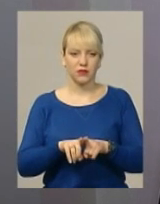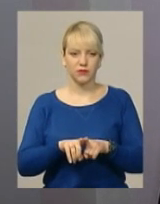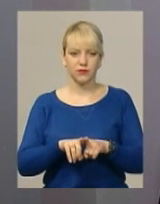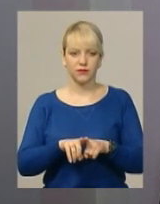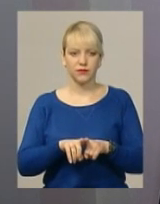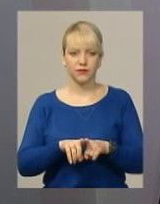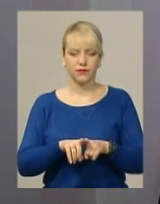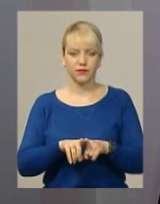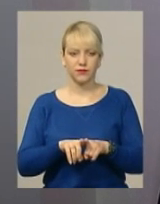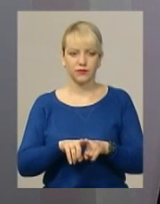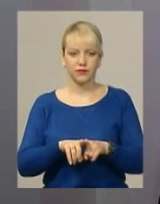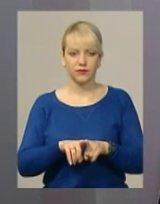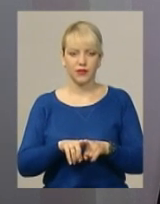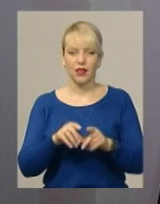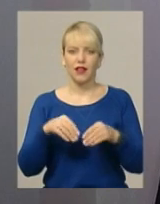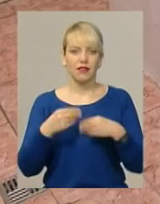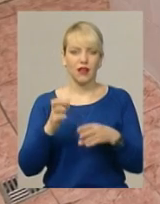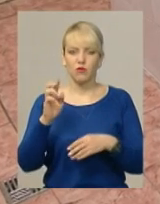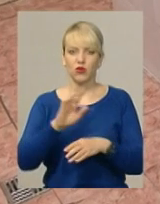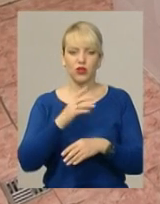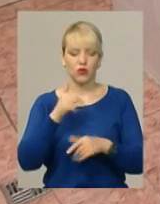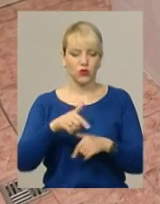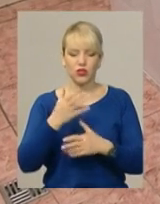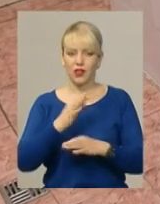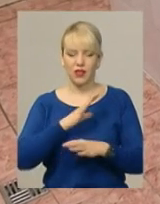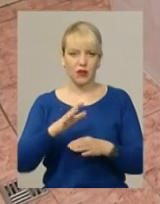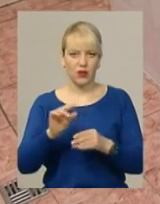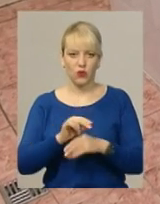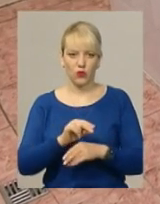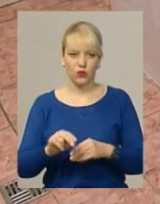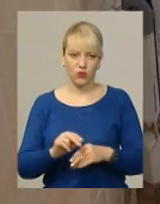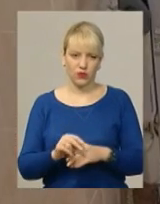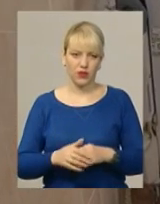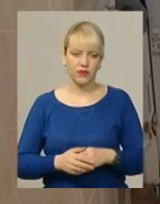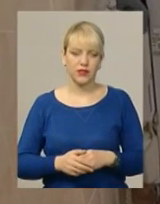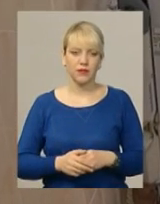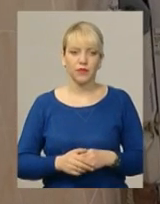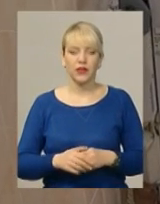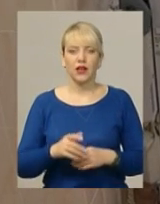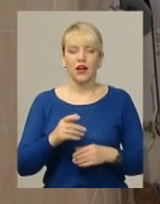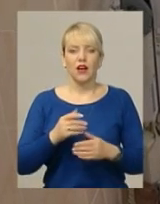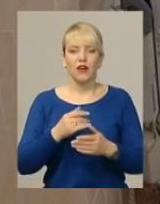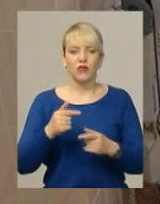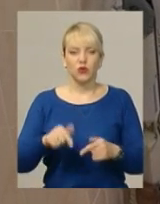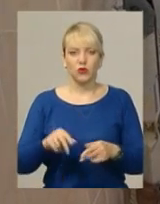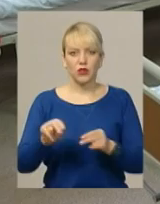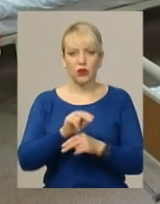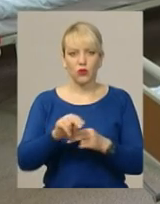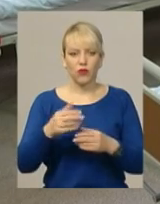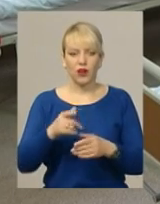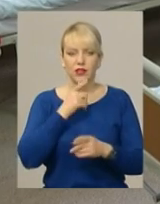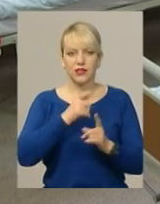Дай Боже, що ще тут не лікувався. З початку бойових дій на Сході в обласному госпіталі ветеранів війни пройшли лікування 1600